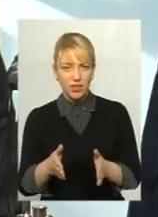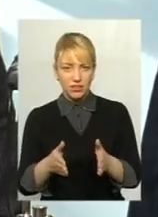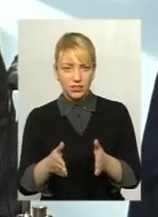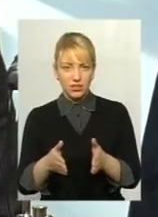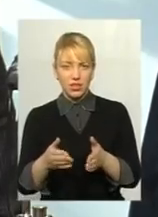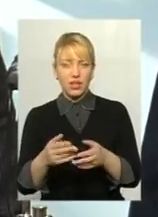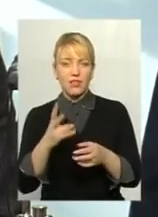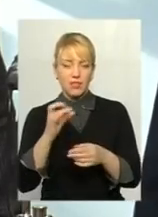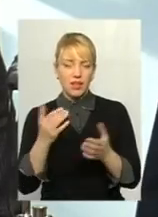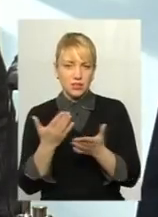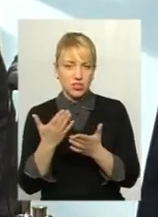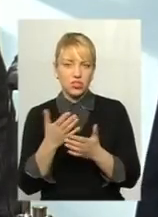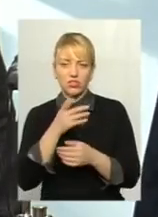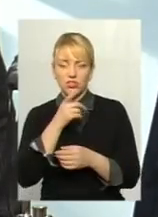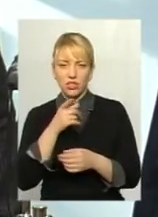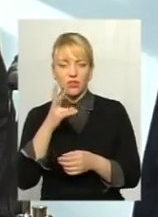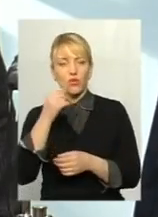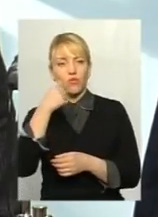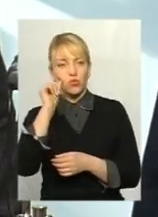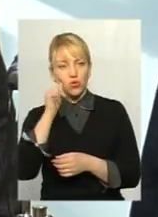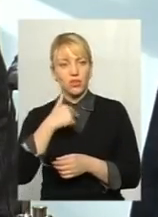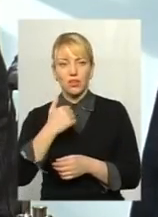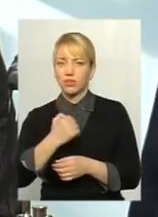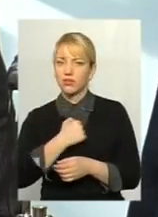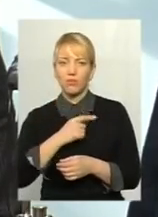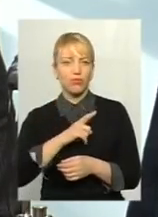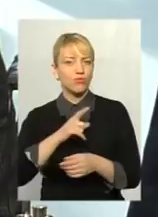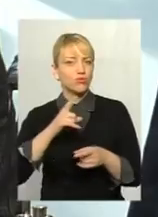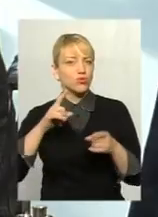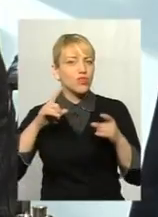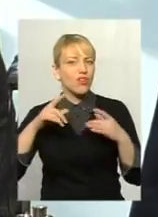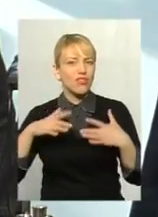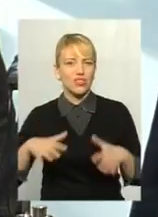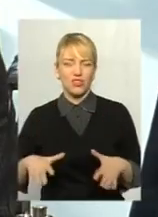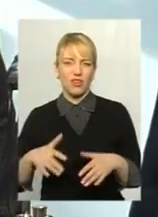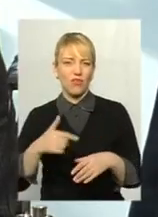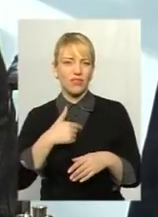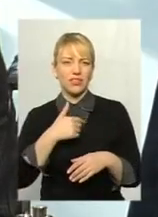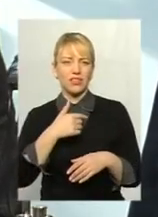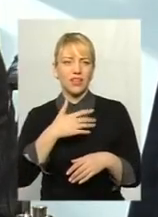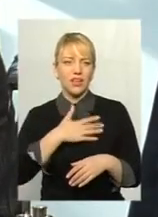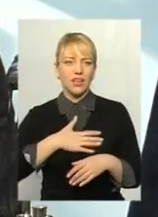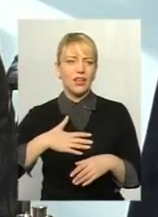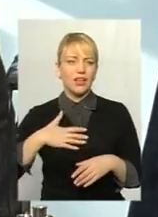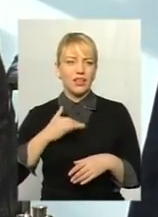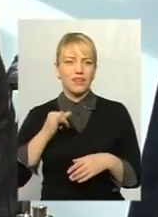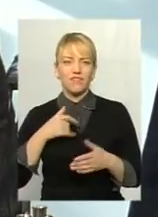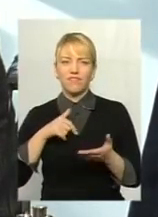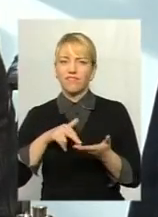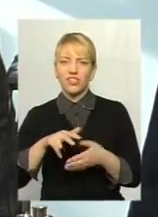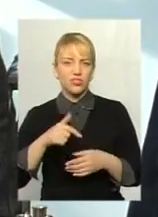певний час. Але вчора, на жаль, я був дуже розчарований і вийшов із форуму просто